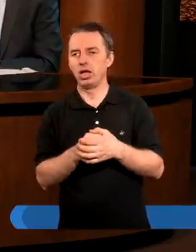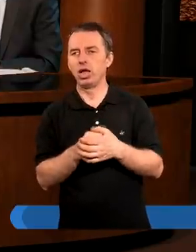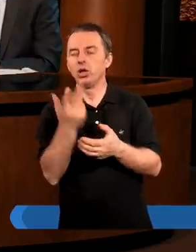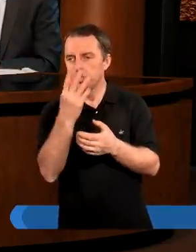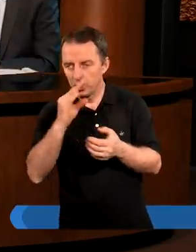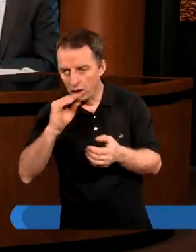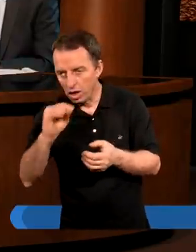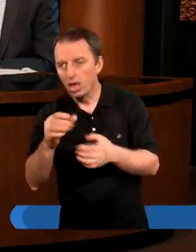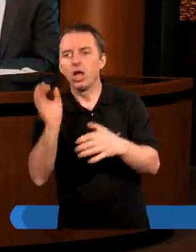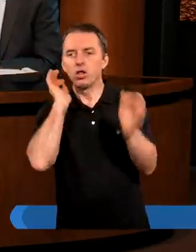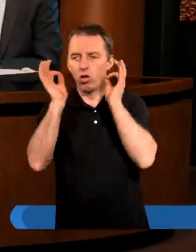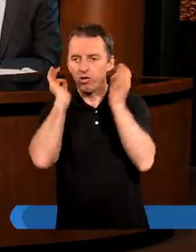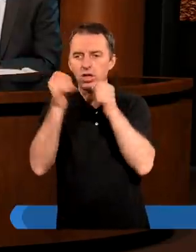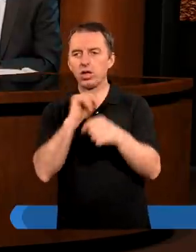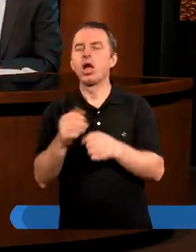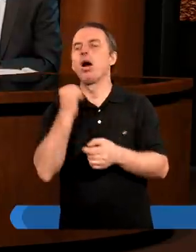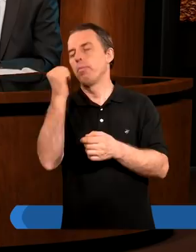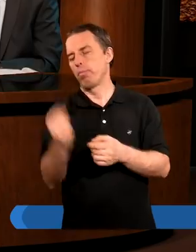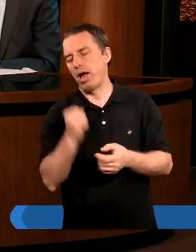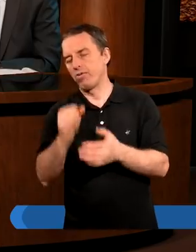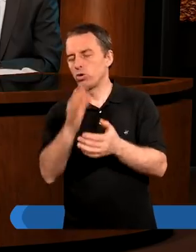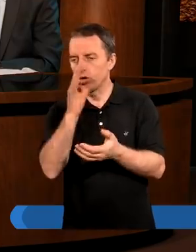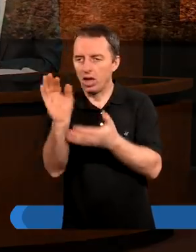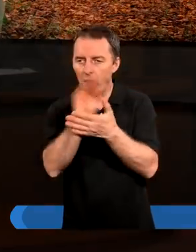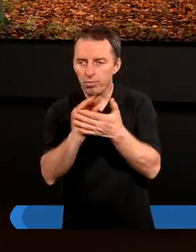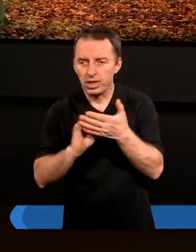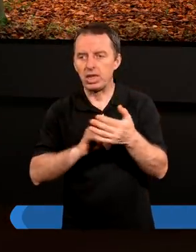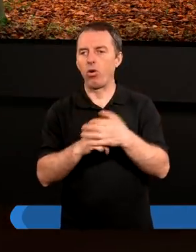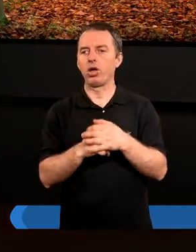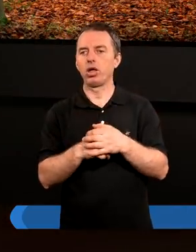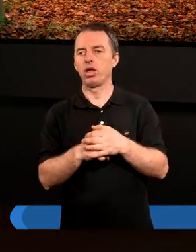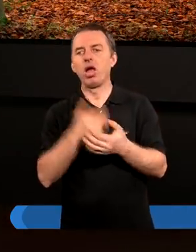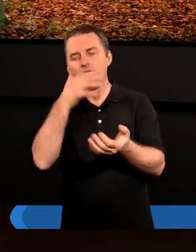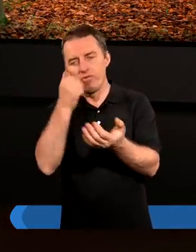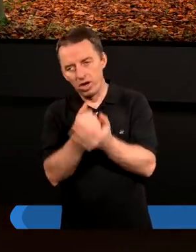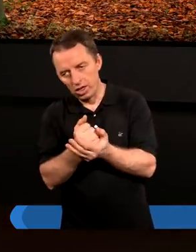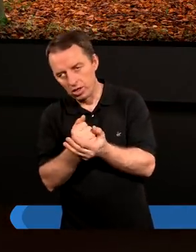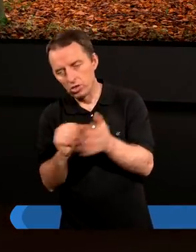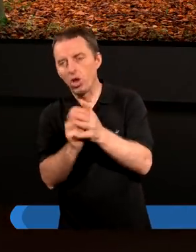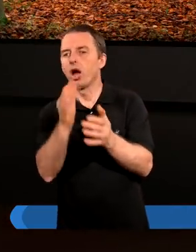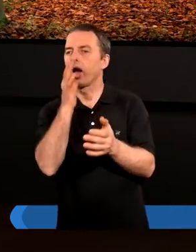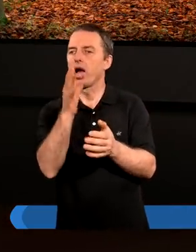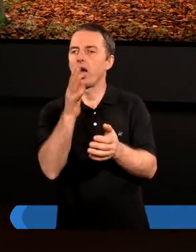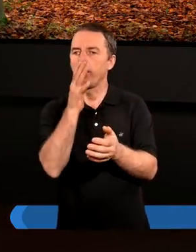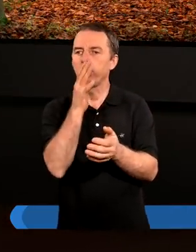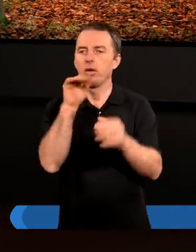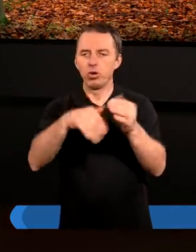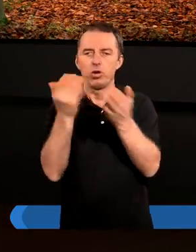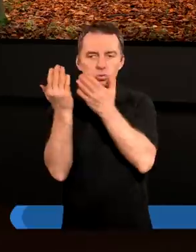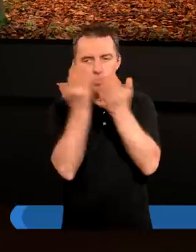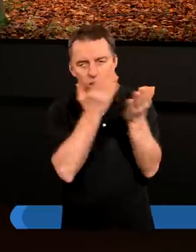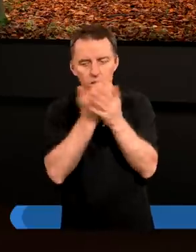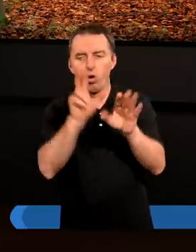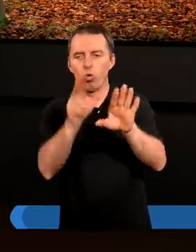Nie. Dowiadujemy się, Paweł do Żydów napisał w liście tym do hebrajczyków, możemy to